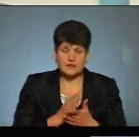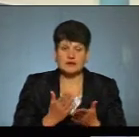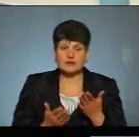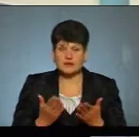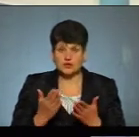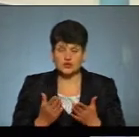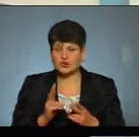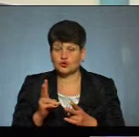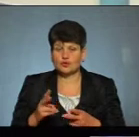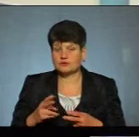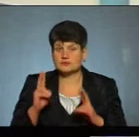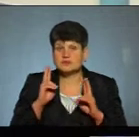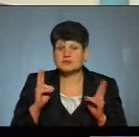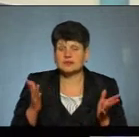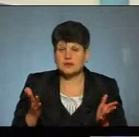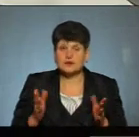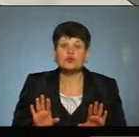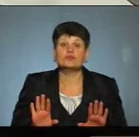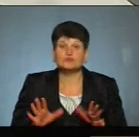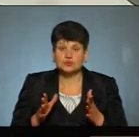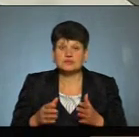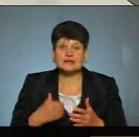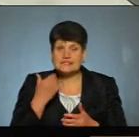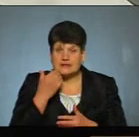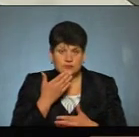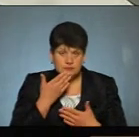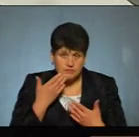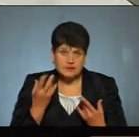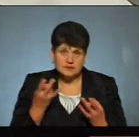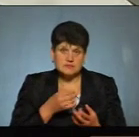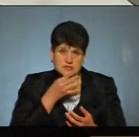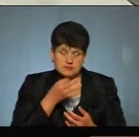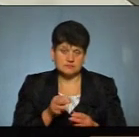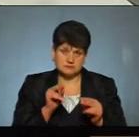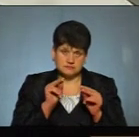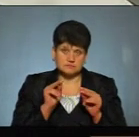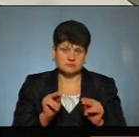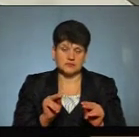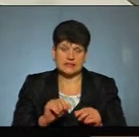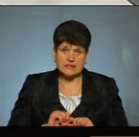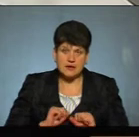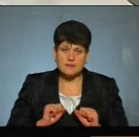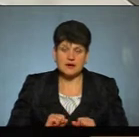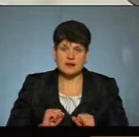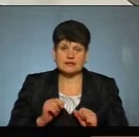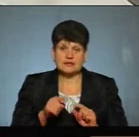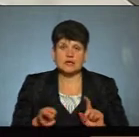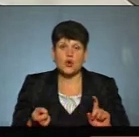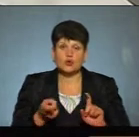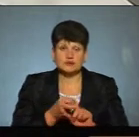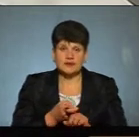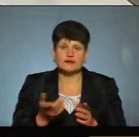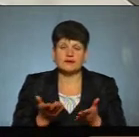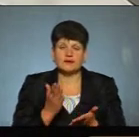ніхто не застрахований від того. Якщо так сталося, це не стає, і треба про це говорити відкрито, і намагатися тих контакти, які є,